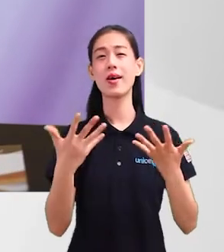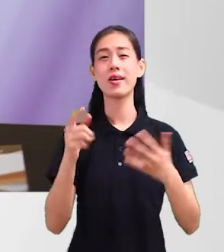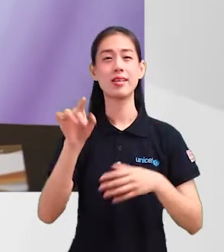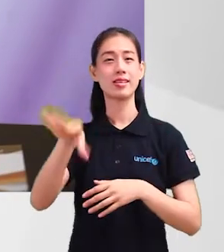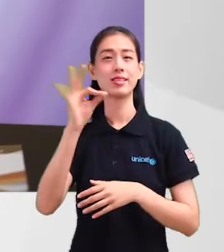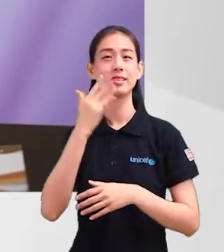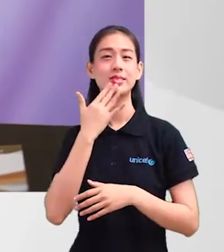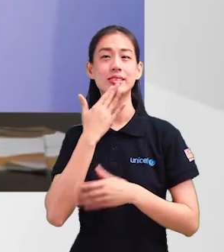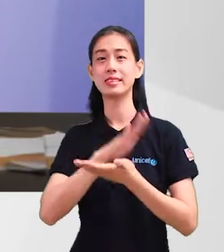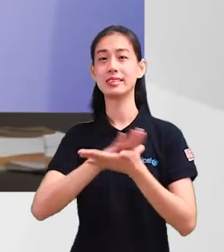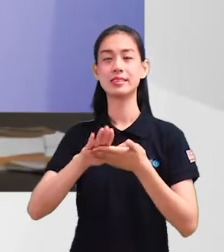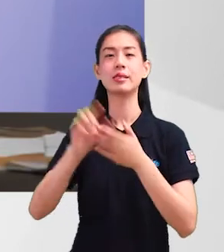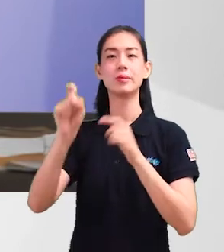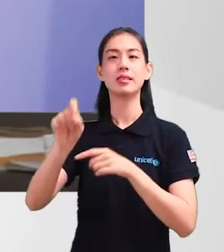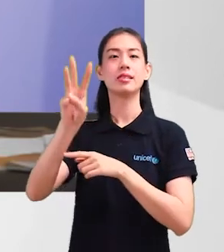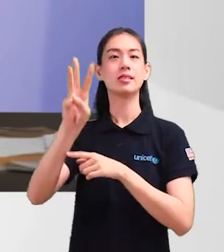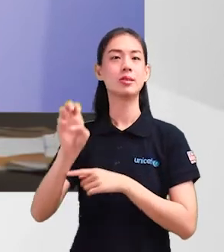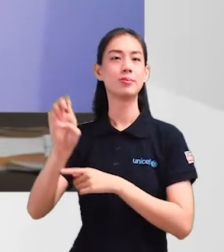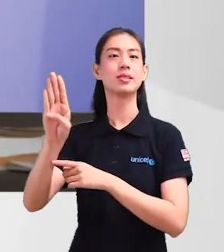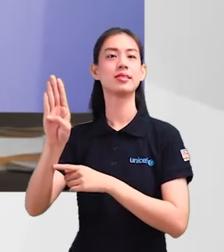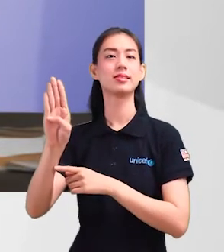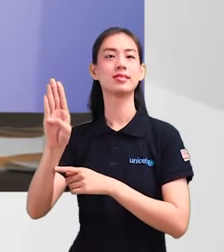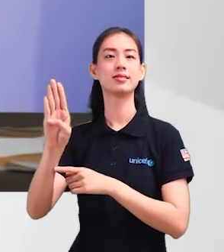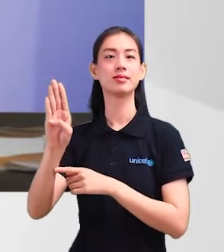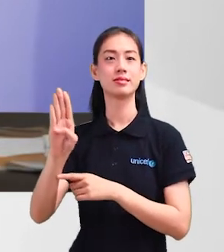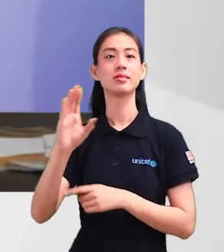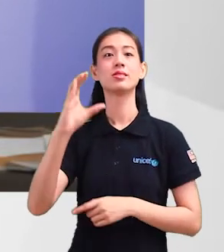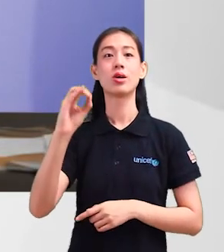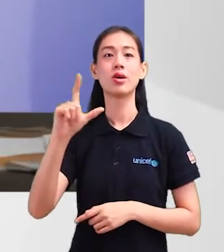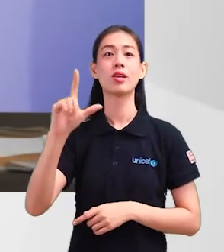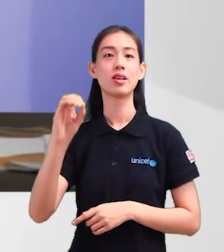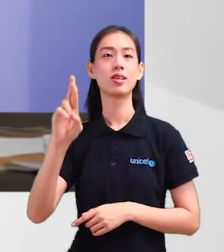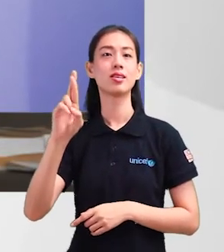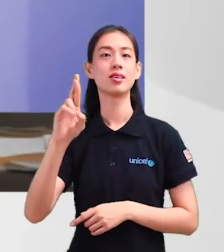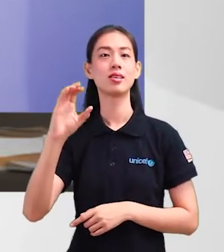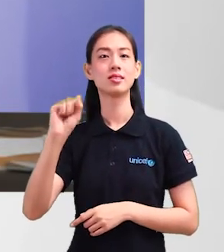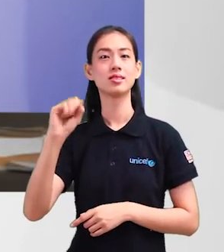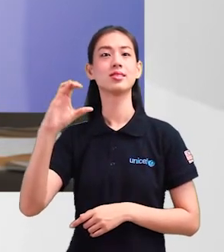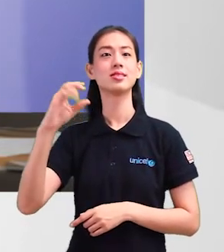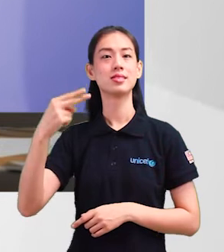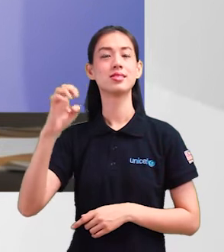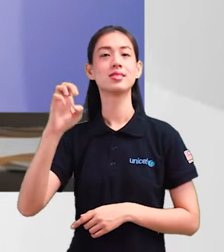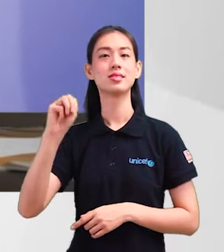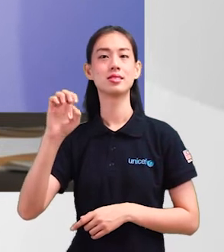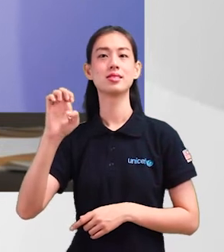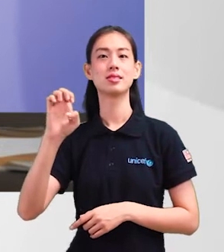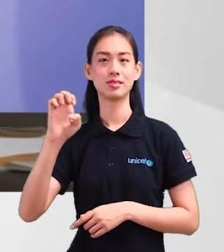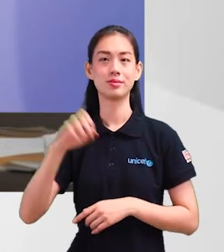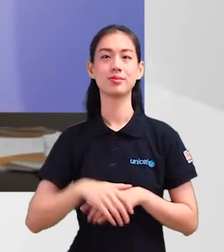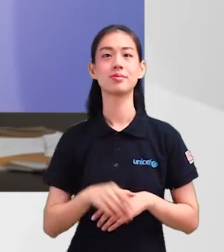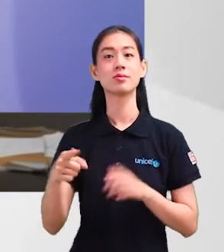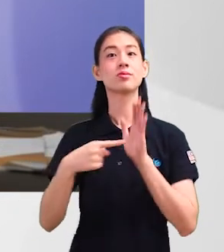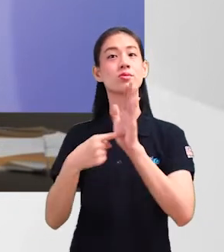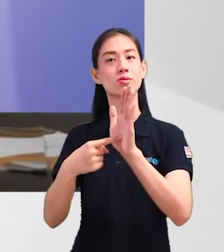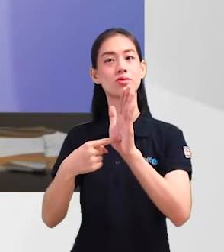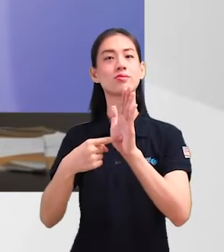kombinasi warna yang cantik. Anda boleh cari di internet, web Color Scheme ataupun gunakan servis laman colors.co